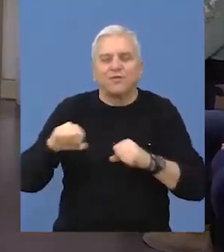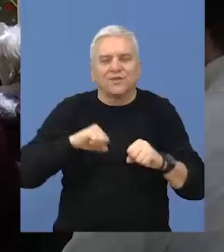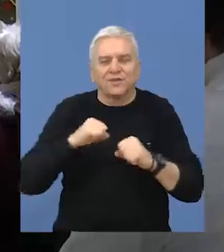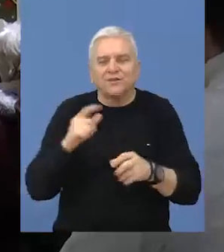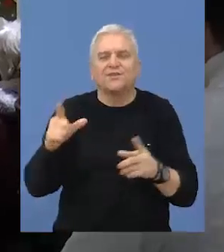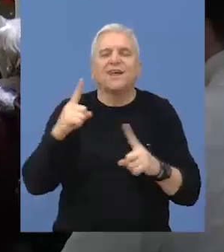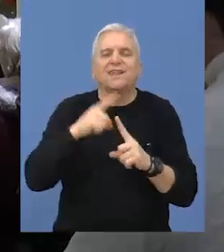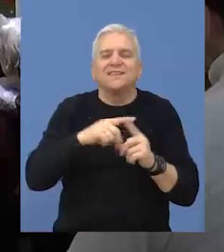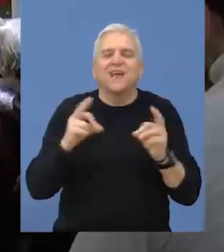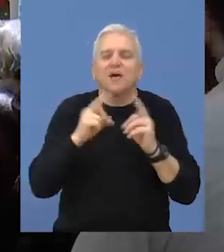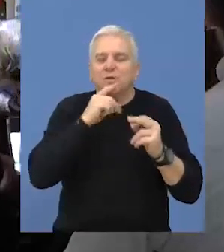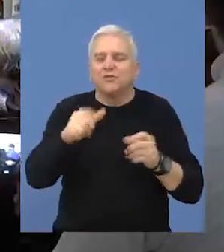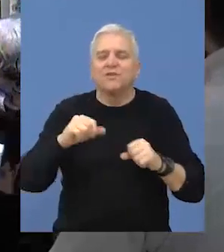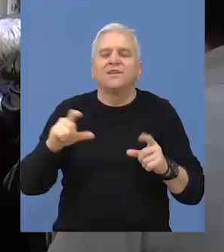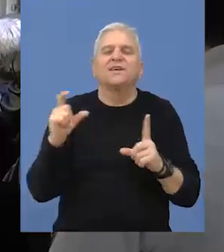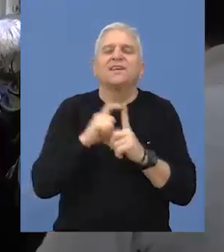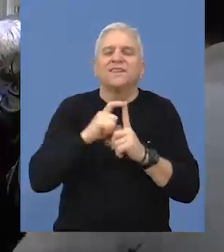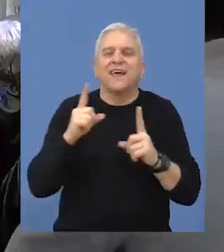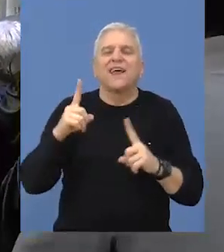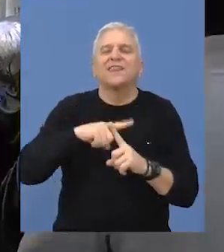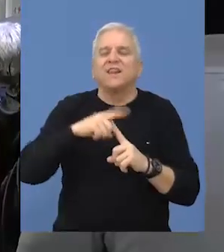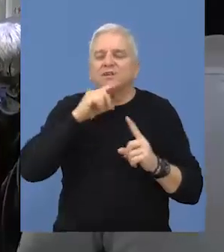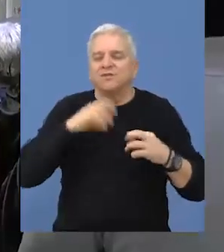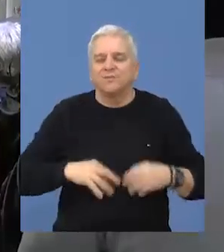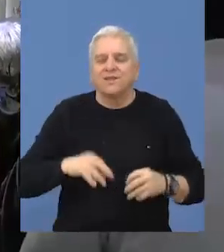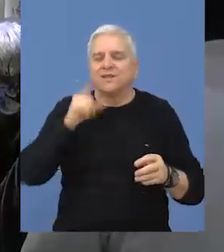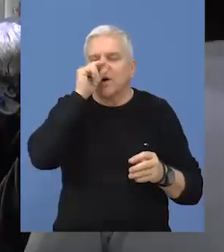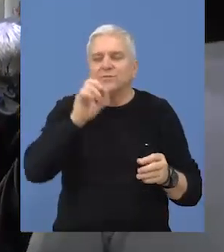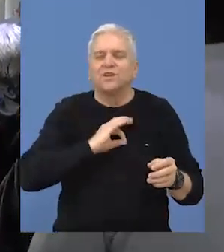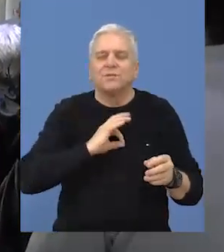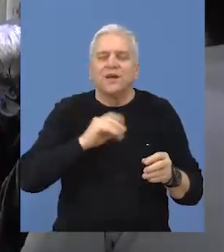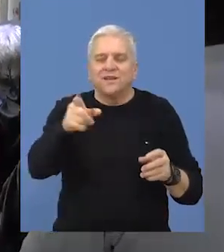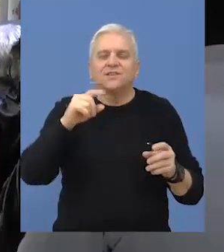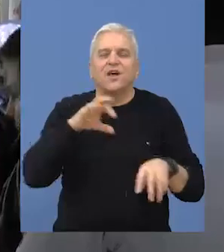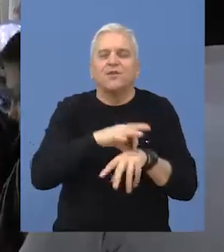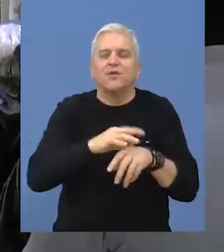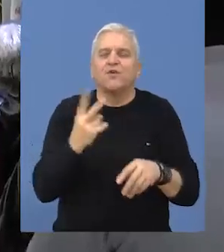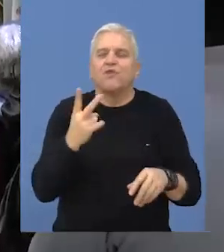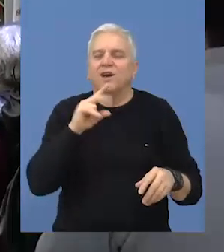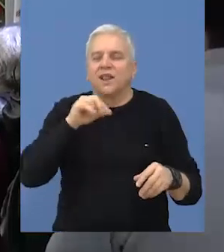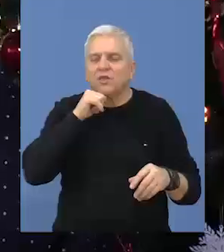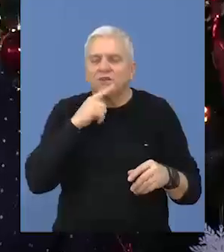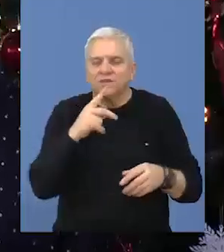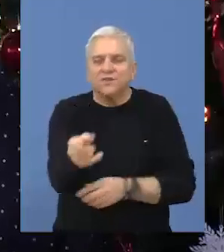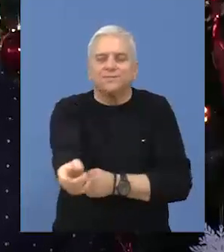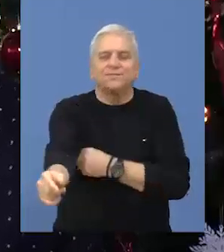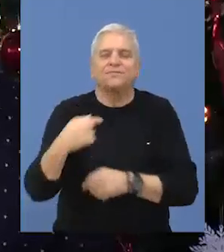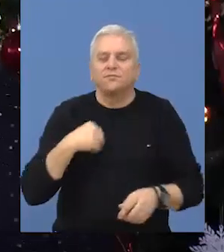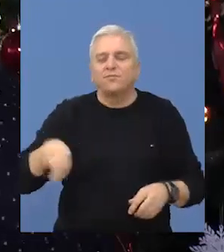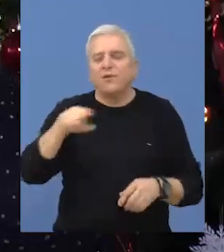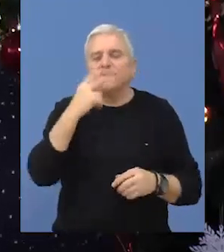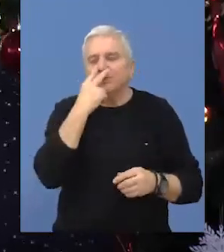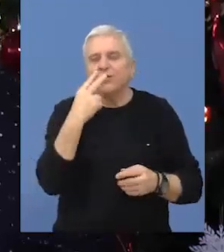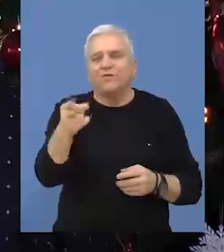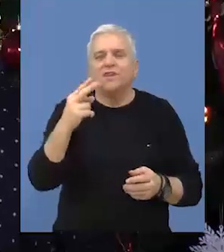proizvodnog pogona Tisa Automotive u Bečaju Dejan Tanasin i predsjednik opštine Beče i doktor Vuk Radojević. Mi smo to uvidjeli,